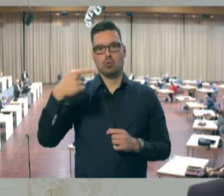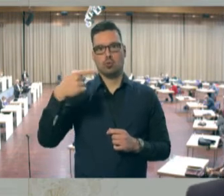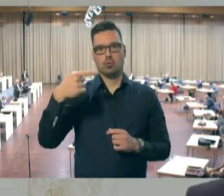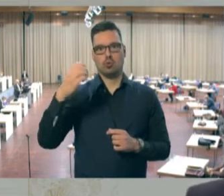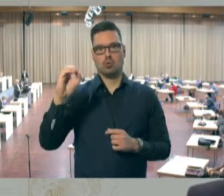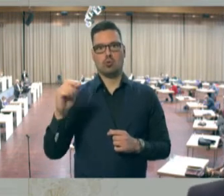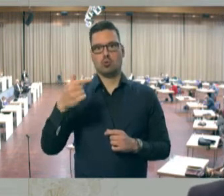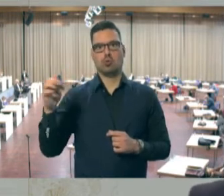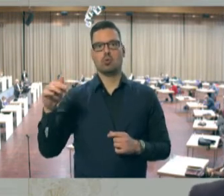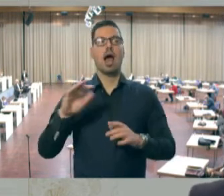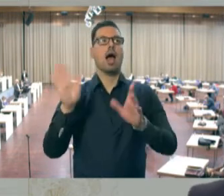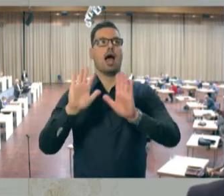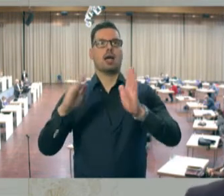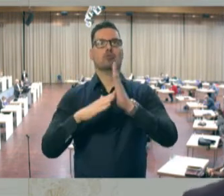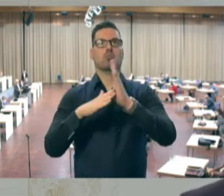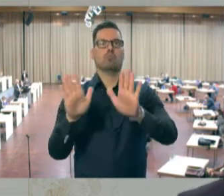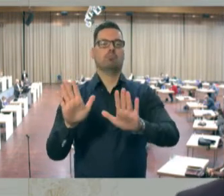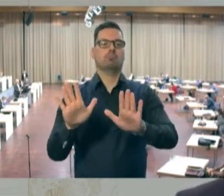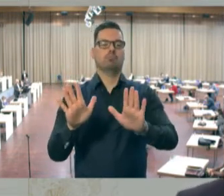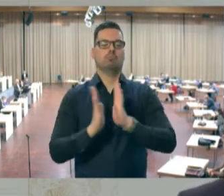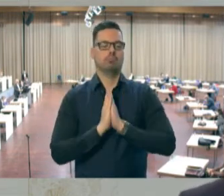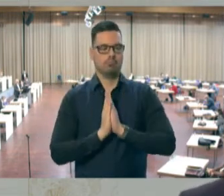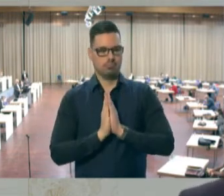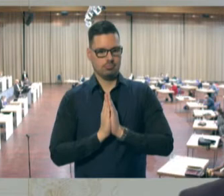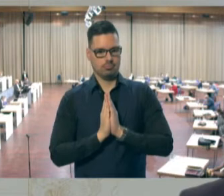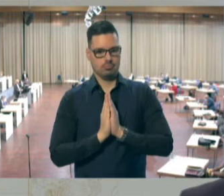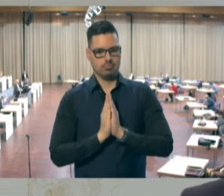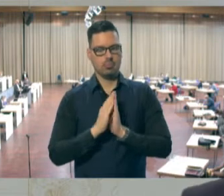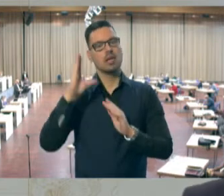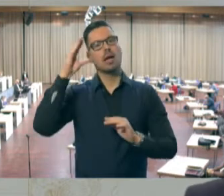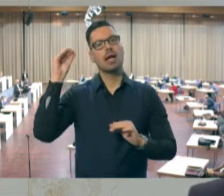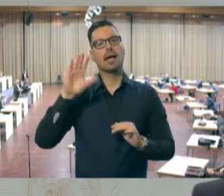Zurückmarschmarsch, das war schon mit Friedrich Schiller.